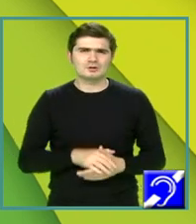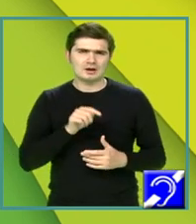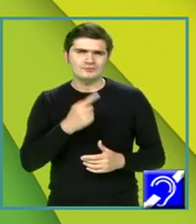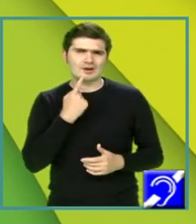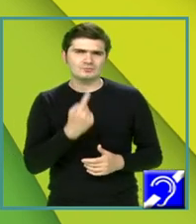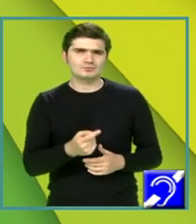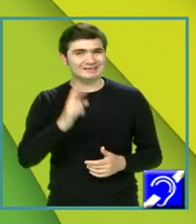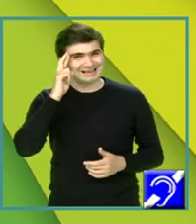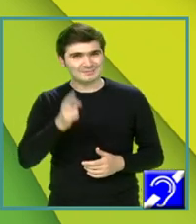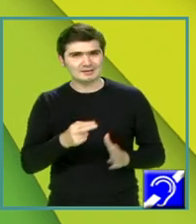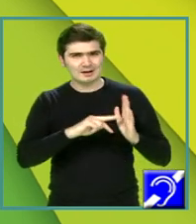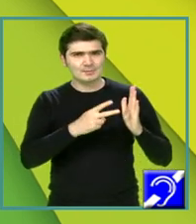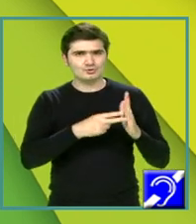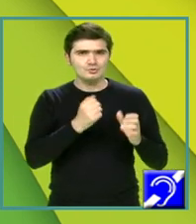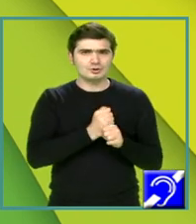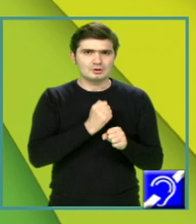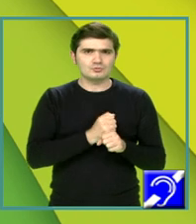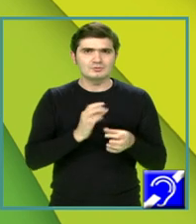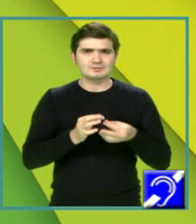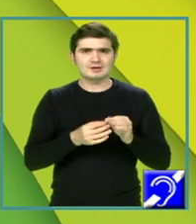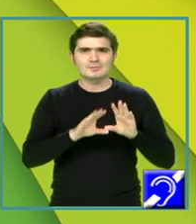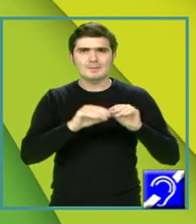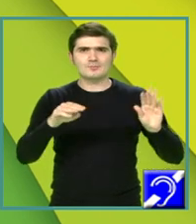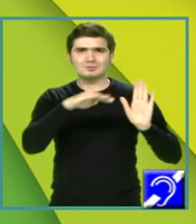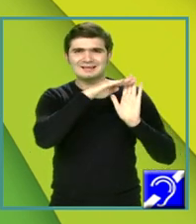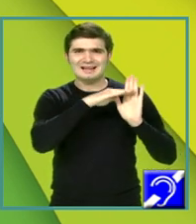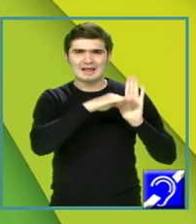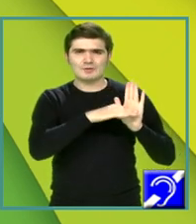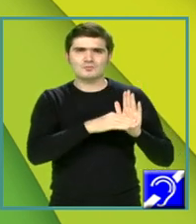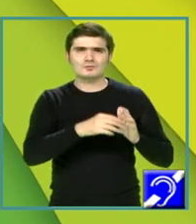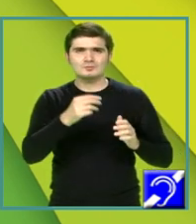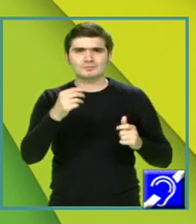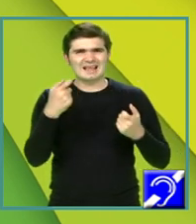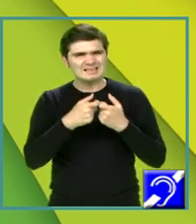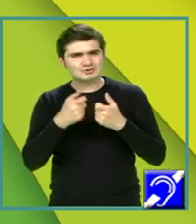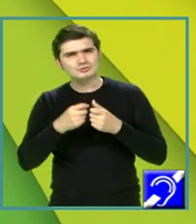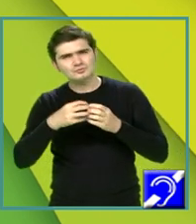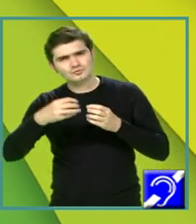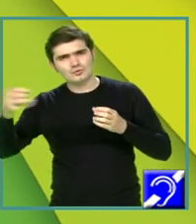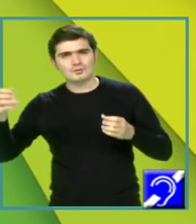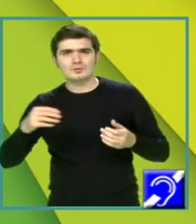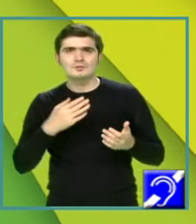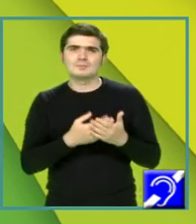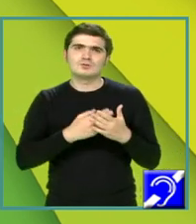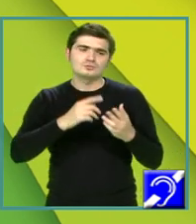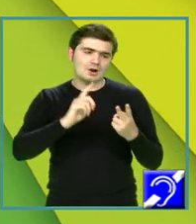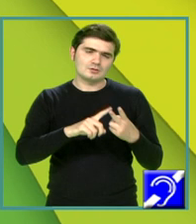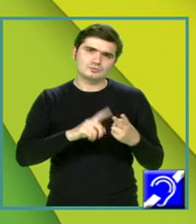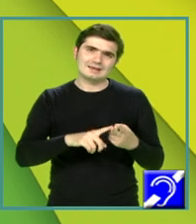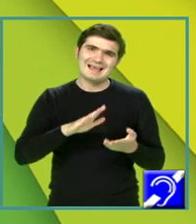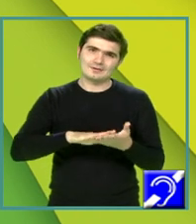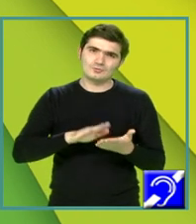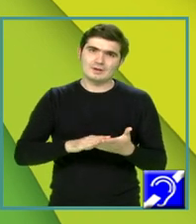respectarea unei metode de lucru presupune set de reguli, rigoare, exercițiul îndelungat. Pentru cel de-al doilea argument,